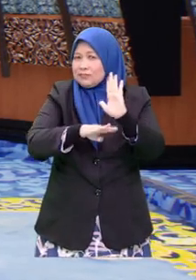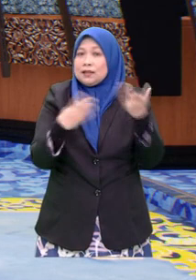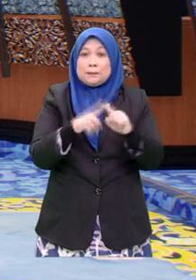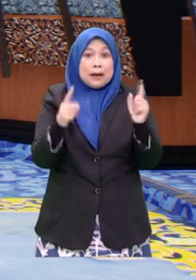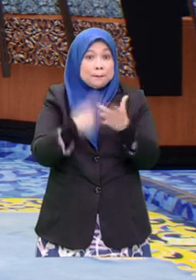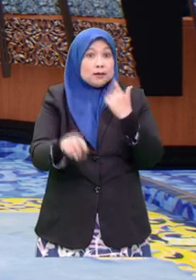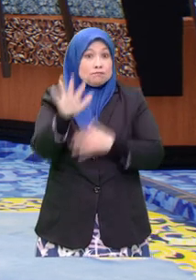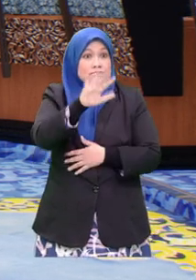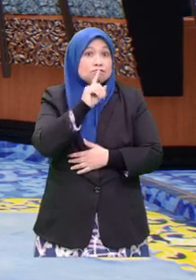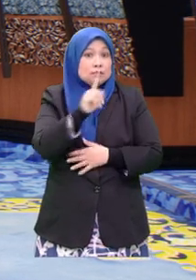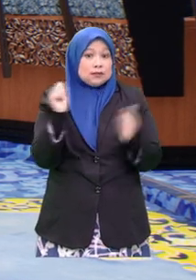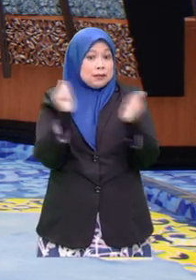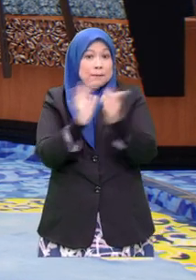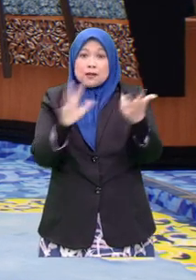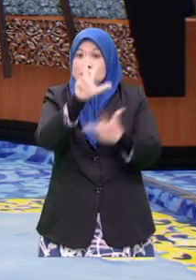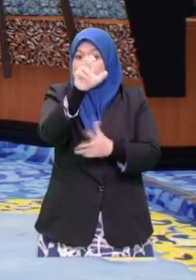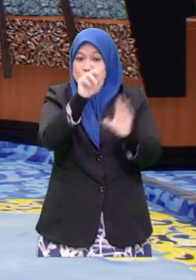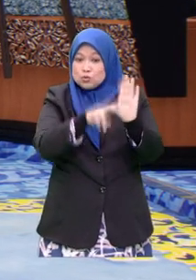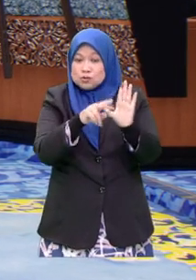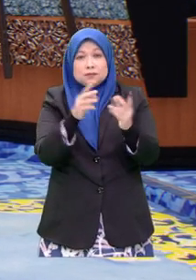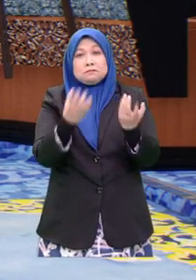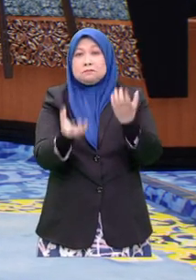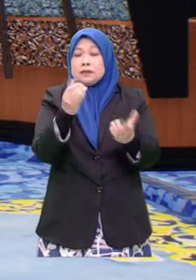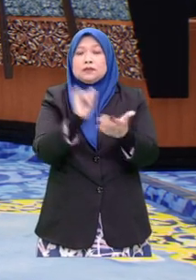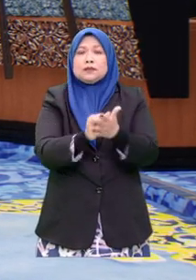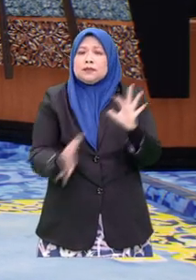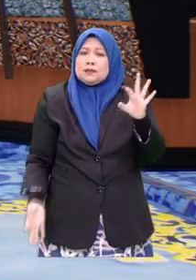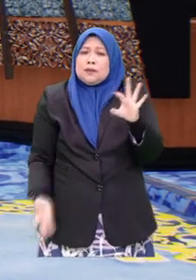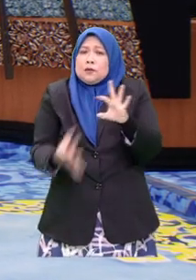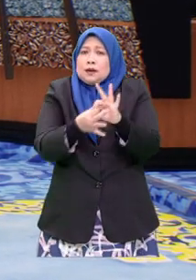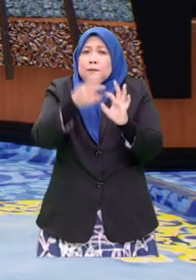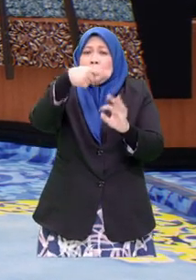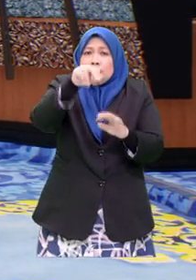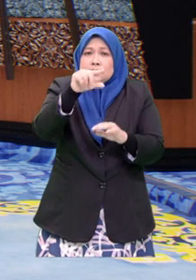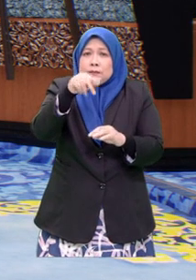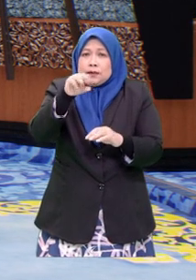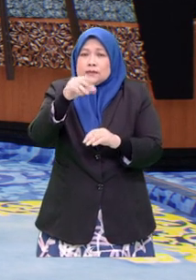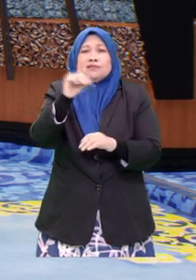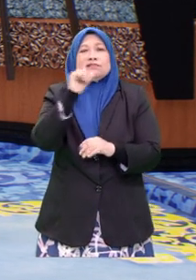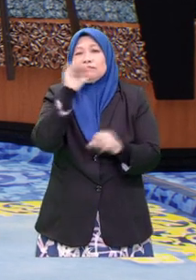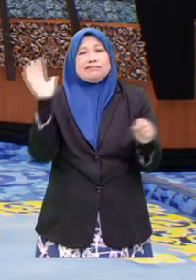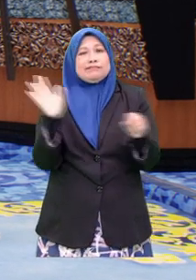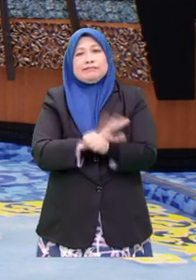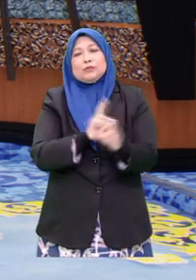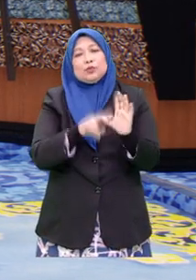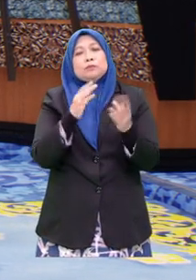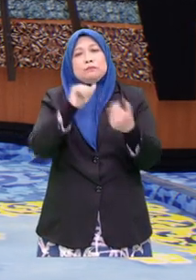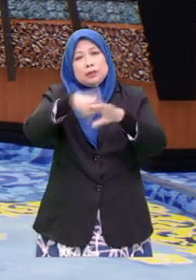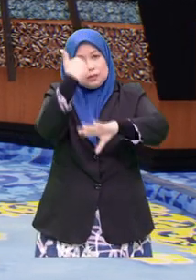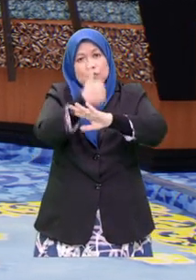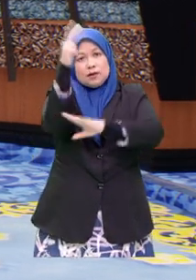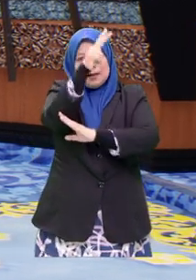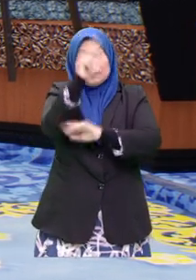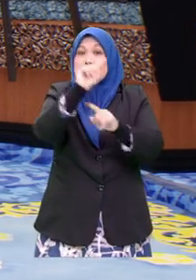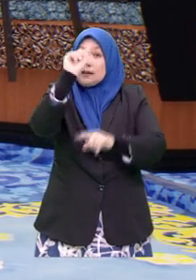Tapi, apa yang pasti, tanpa 30 kerusi barisan nasional, gabungan PN, GRS dan GPS masih belum cukup kerusi untuk mereka bentuk